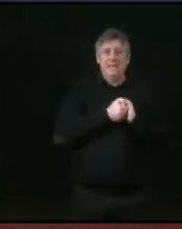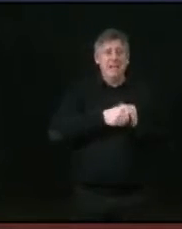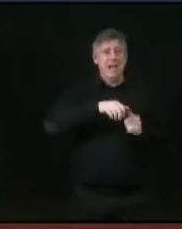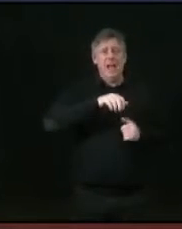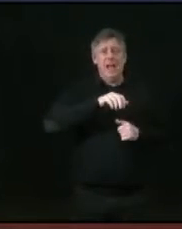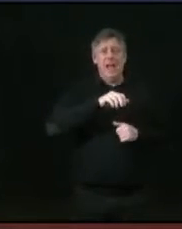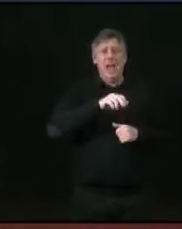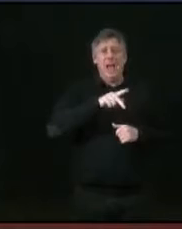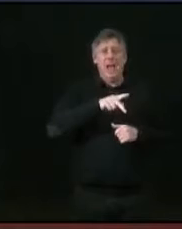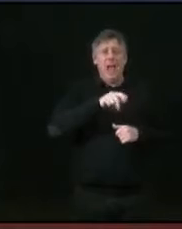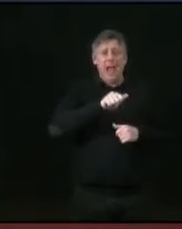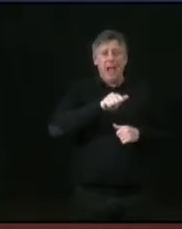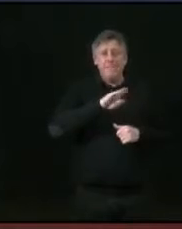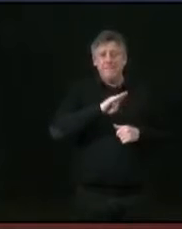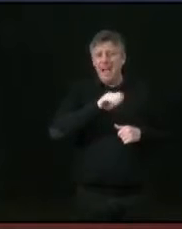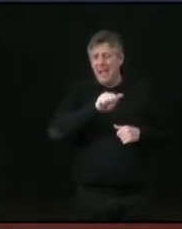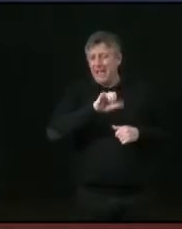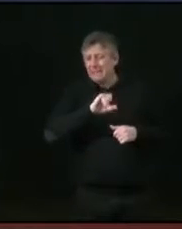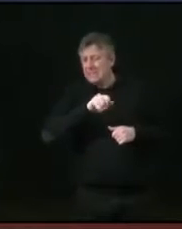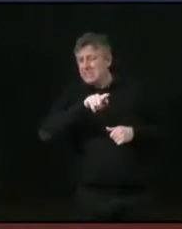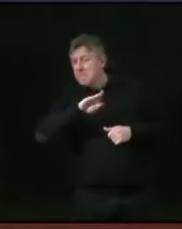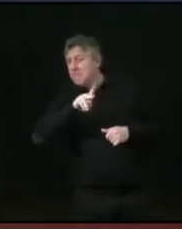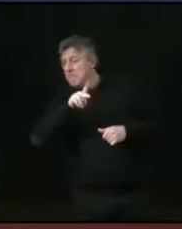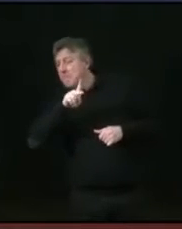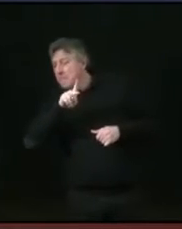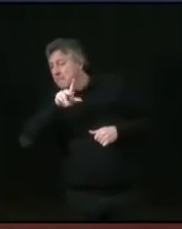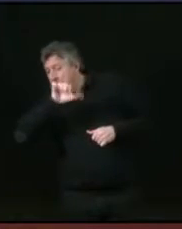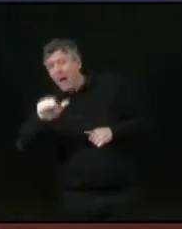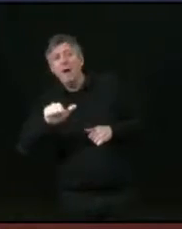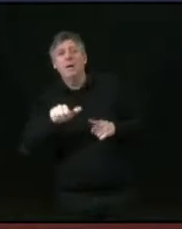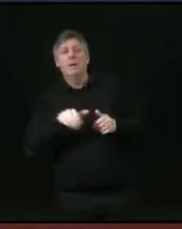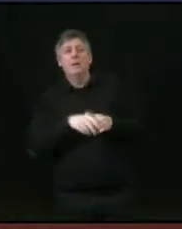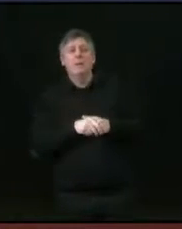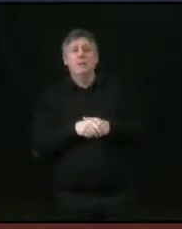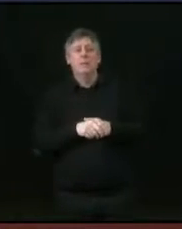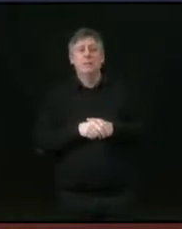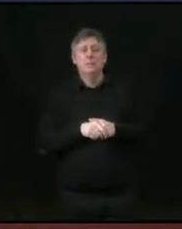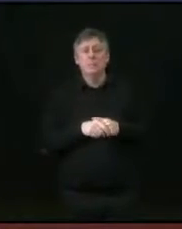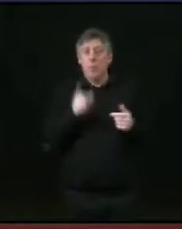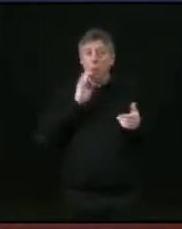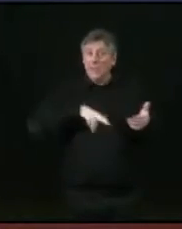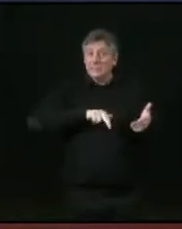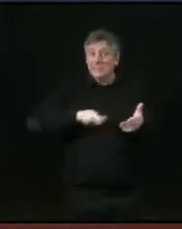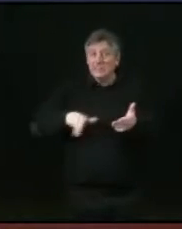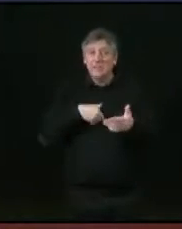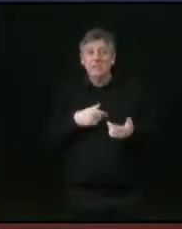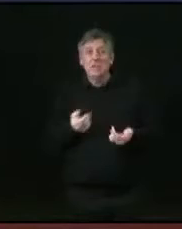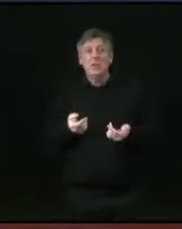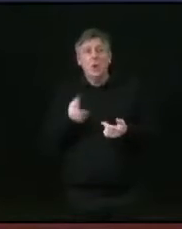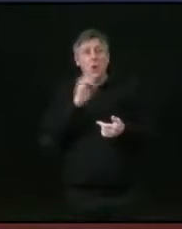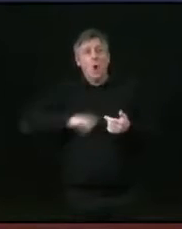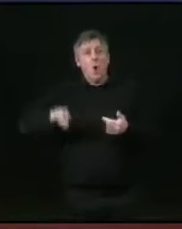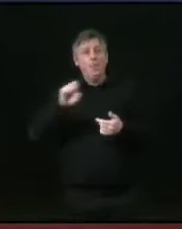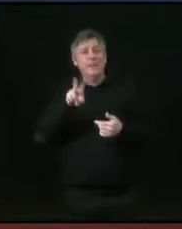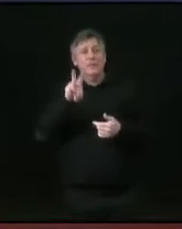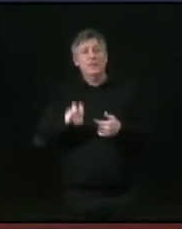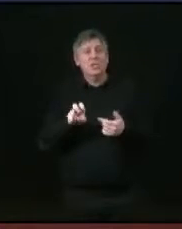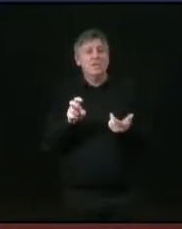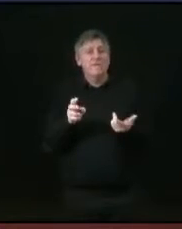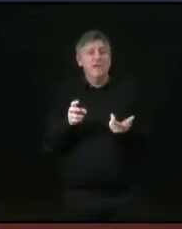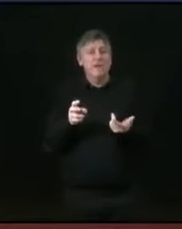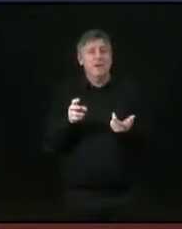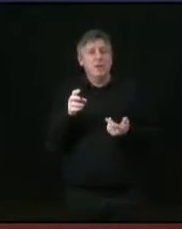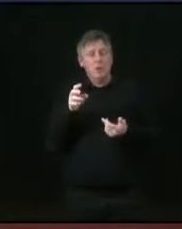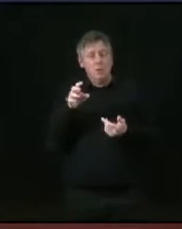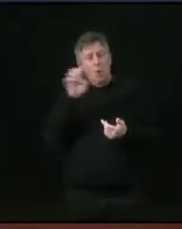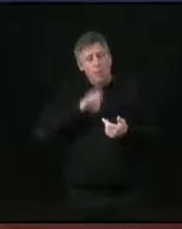signé ? Le pacte Alternatiba, je vous le dis, malheureusement, l'ensemble des collègues du groupe Europe Écologie-Les Verts n'est pas là, hormis Raphaël Lévesque,